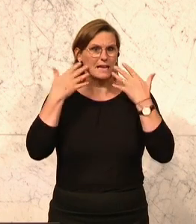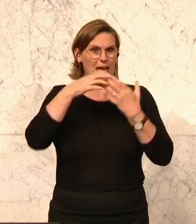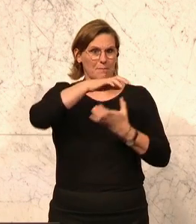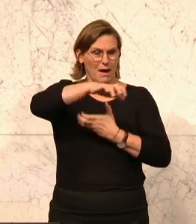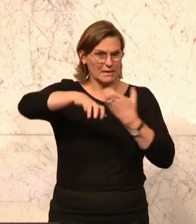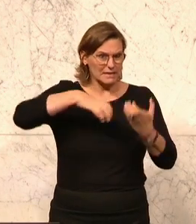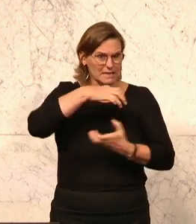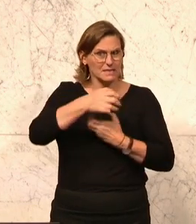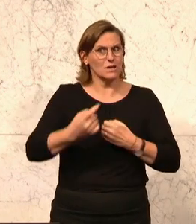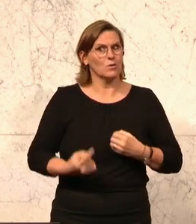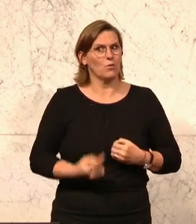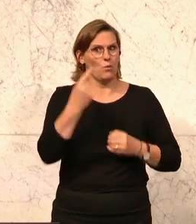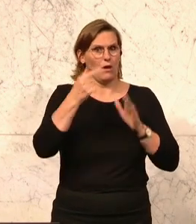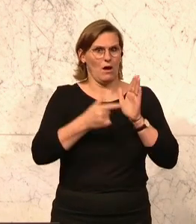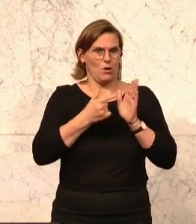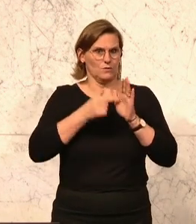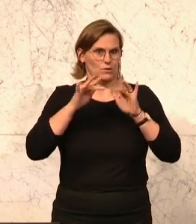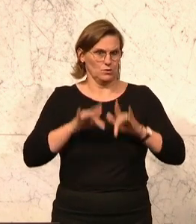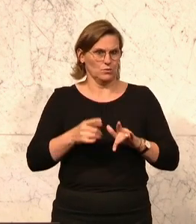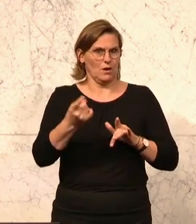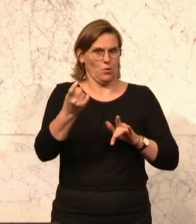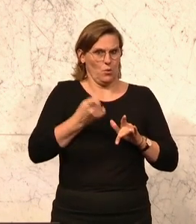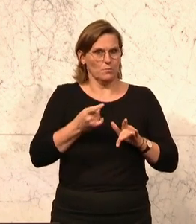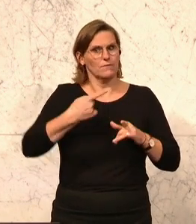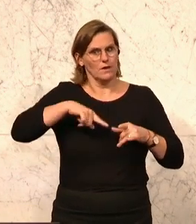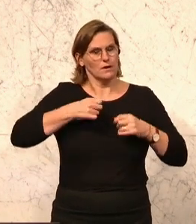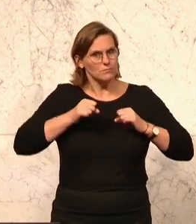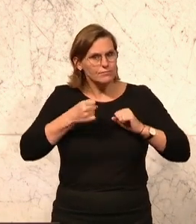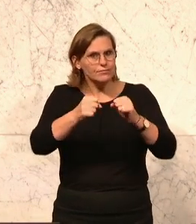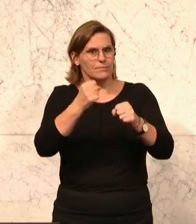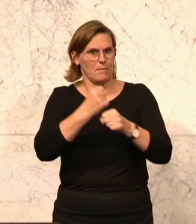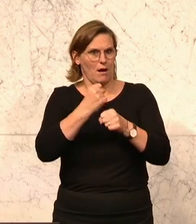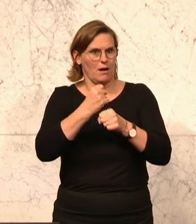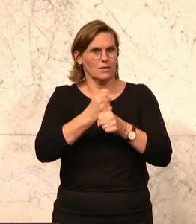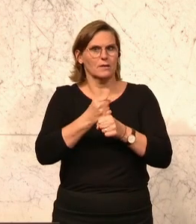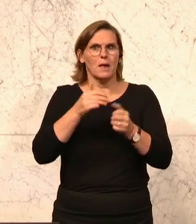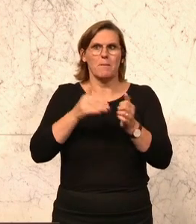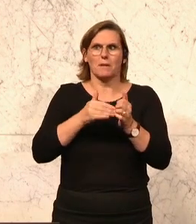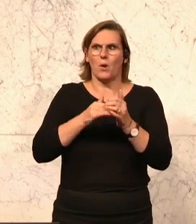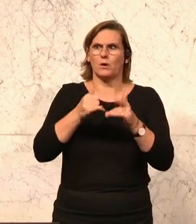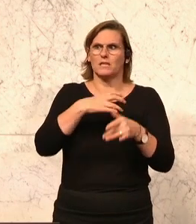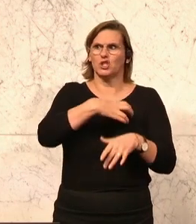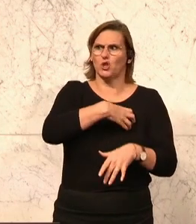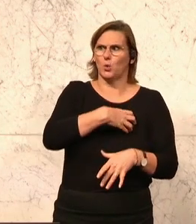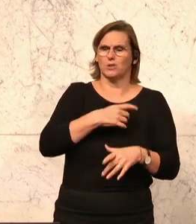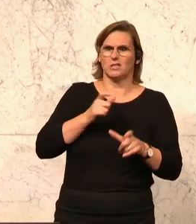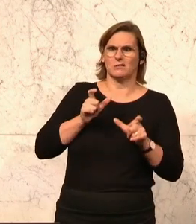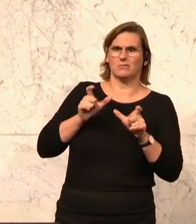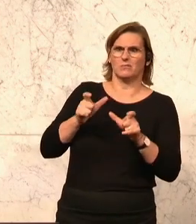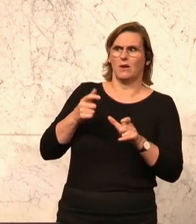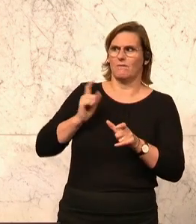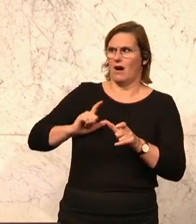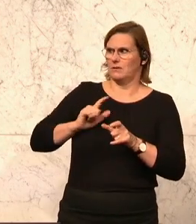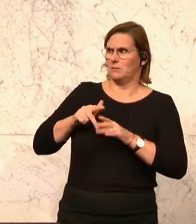sicherheitspolitischen Herausforderungen stellen. Wir werden das angehen. Und da brauchen wir keine Festung, irgendwo verschanzen und auf die Kavallerie warten.